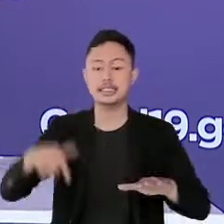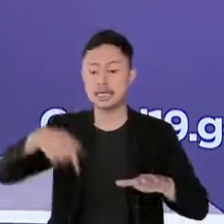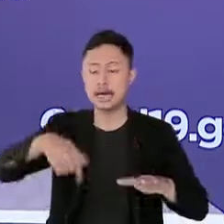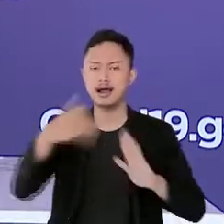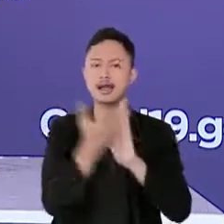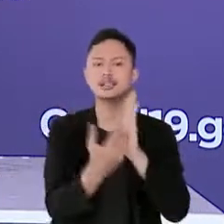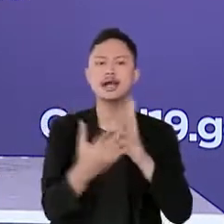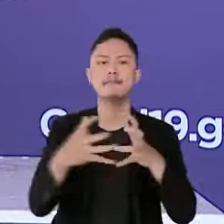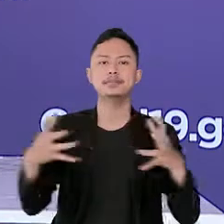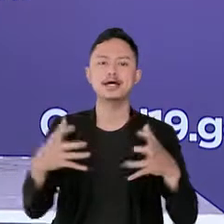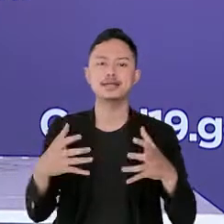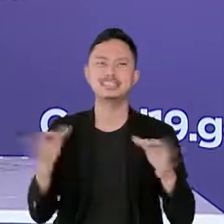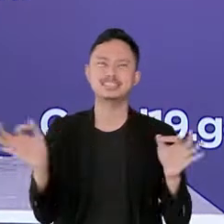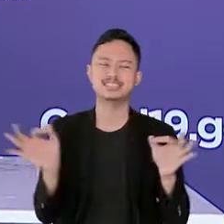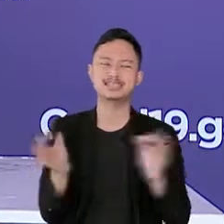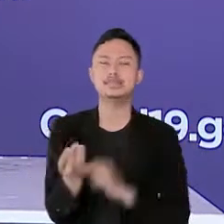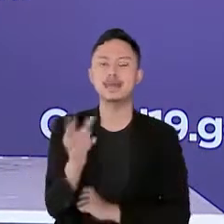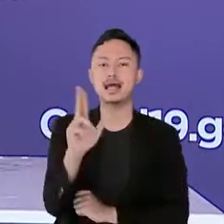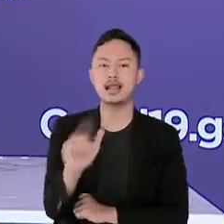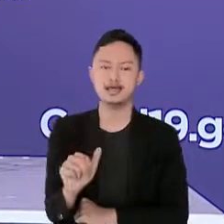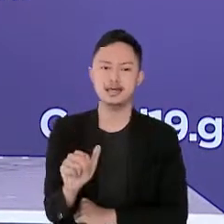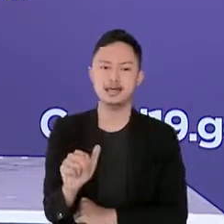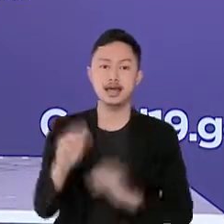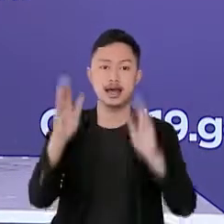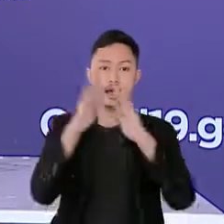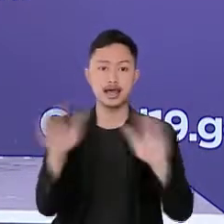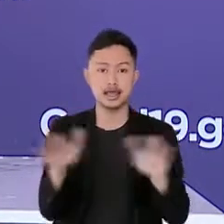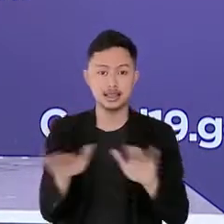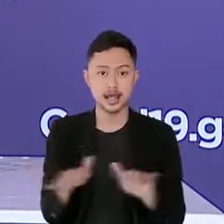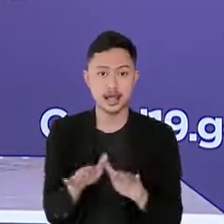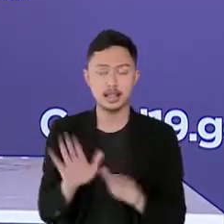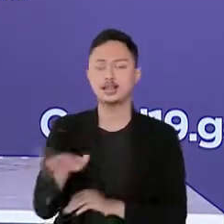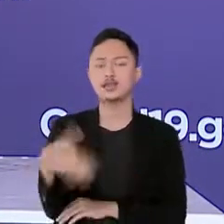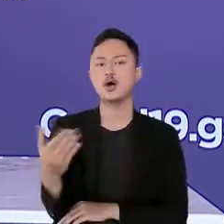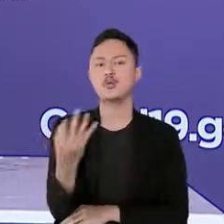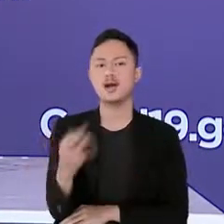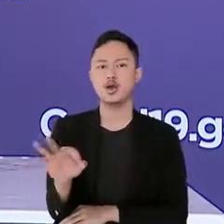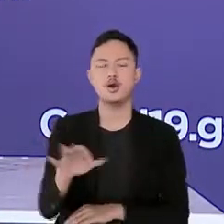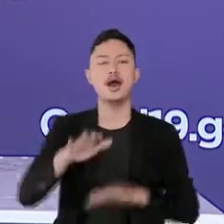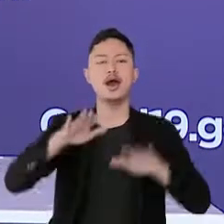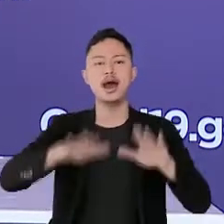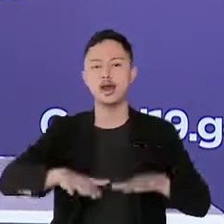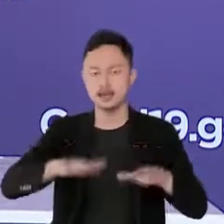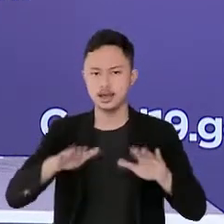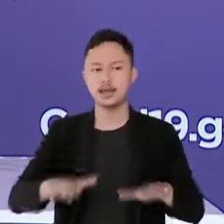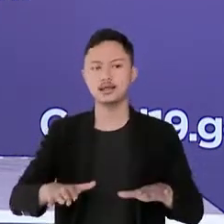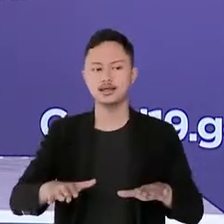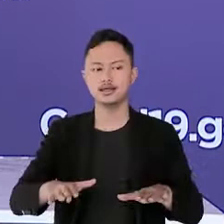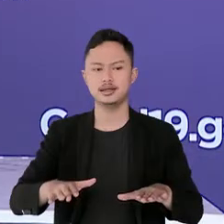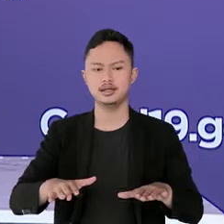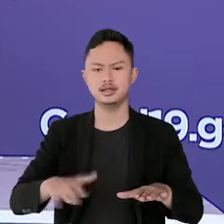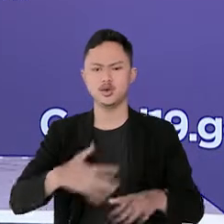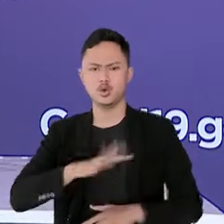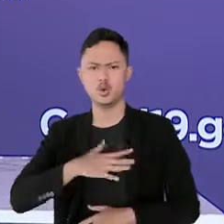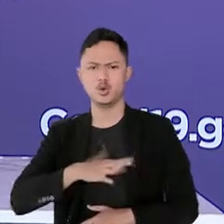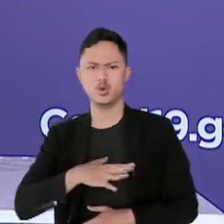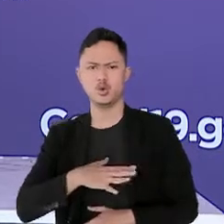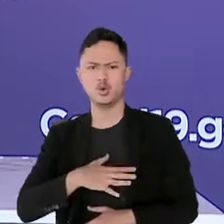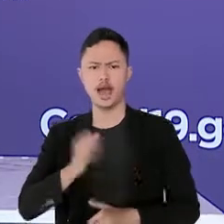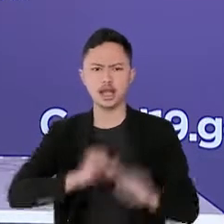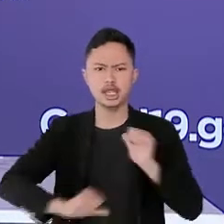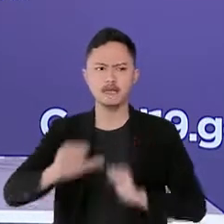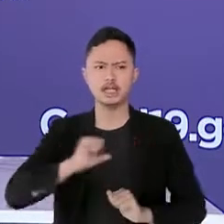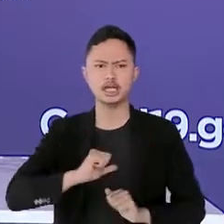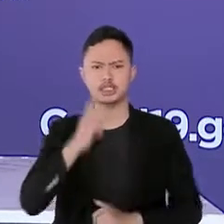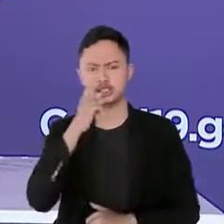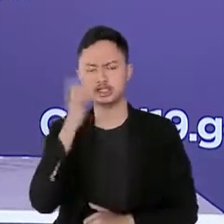ambah lagi kita akan segera memasuki periode natal dan tahun baru kehati-hatian dan tidak gegabah dalam menjalani